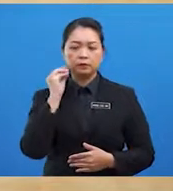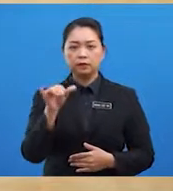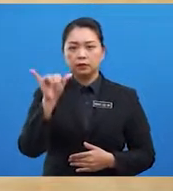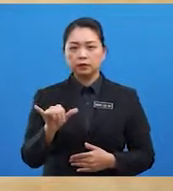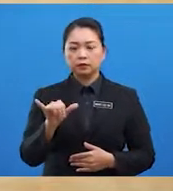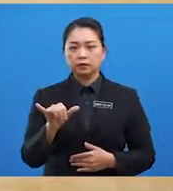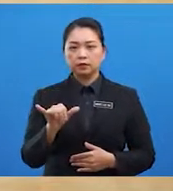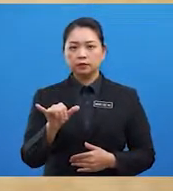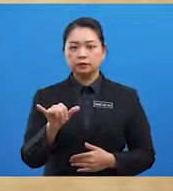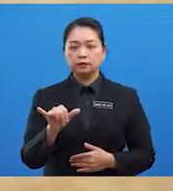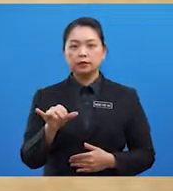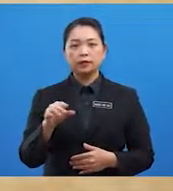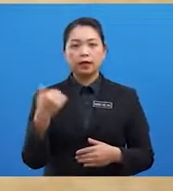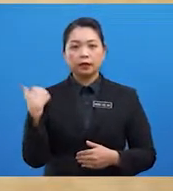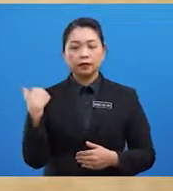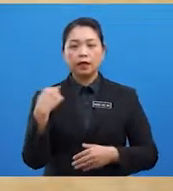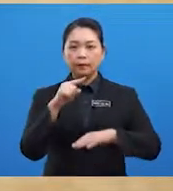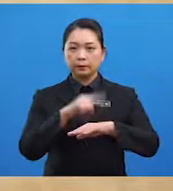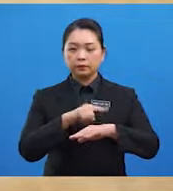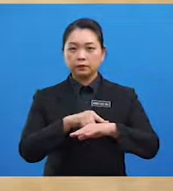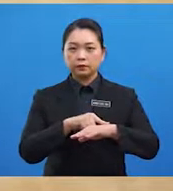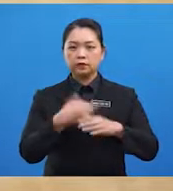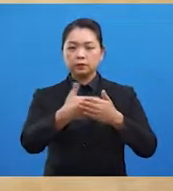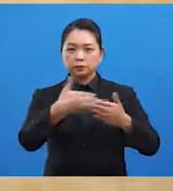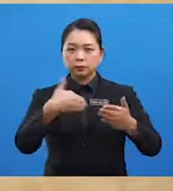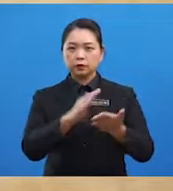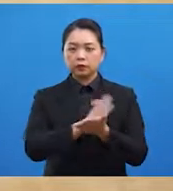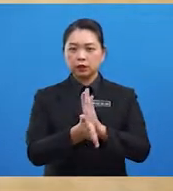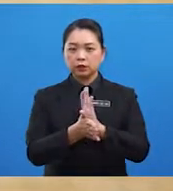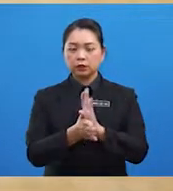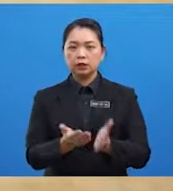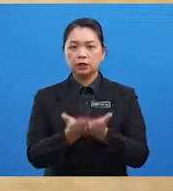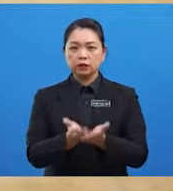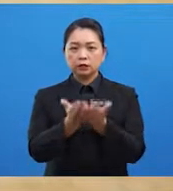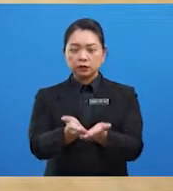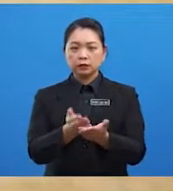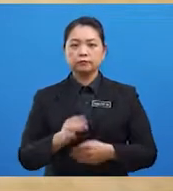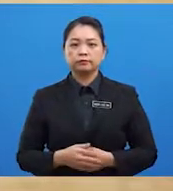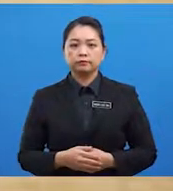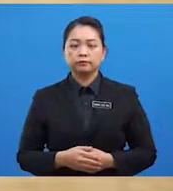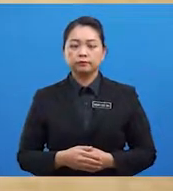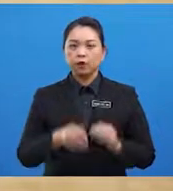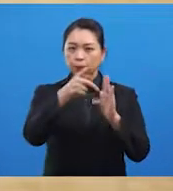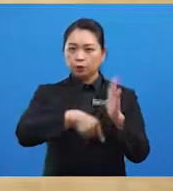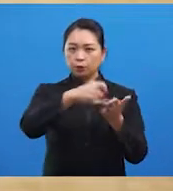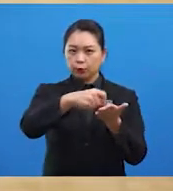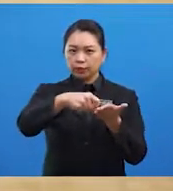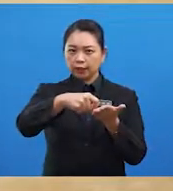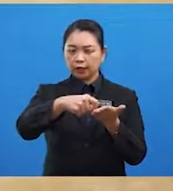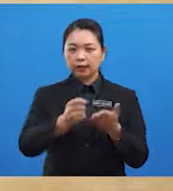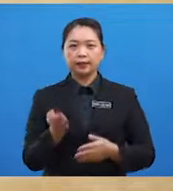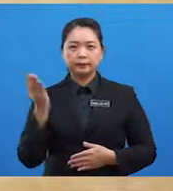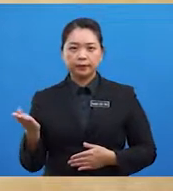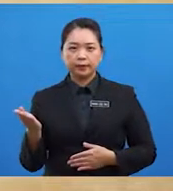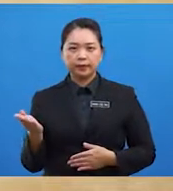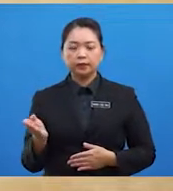ditimbangnya sebelum menjadi seorang pelayar Dan yang keempat, penulis Beliau